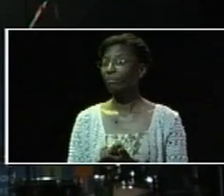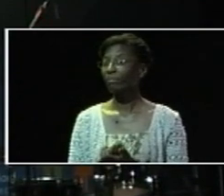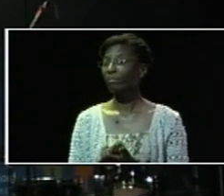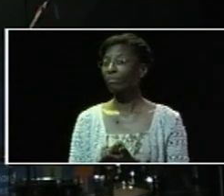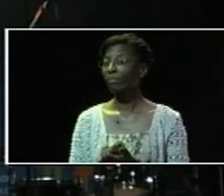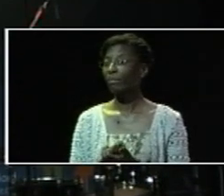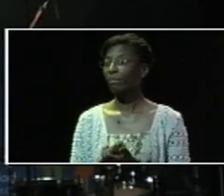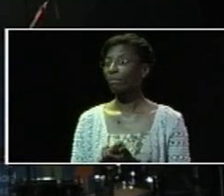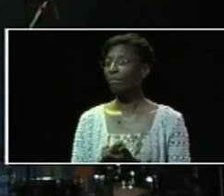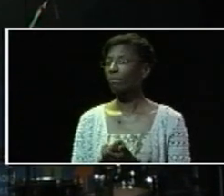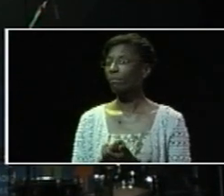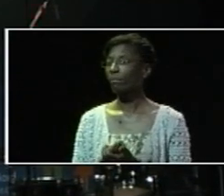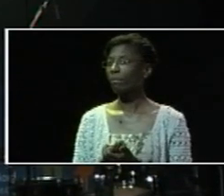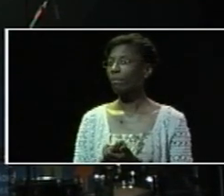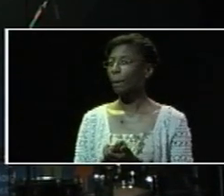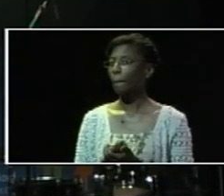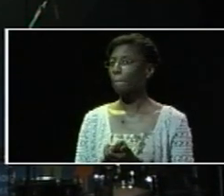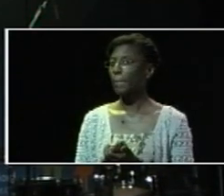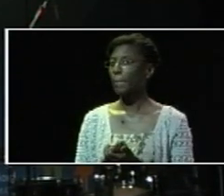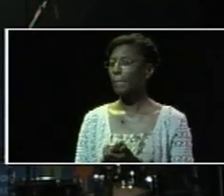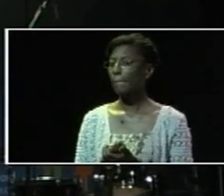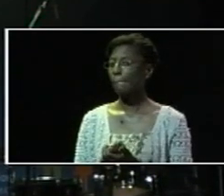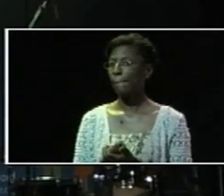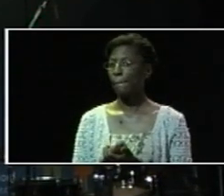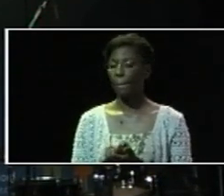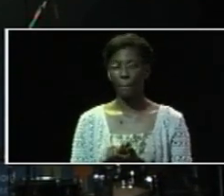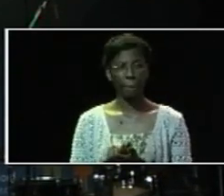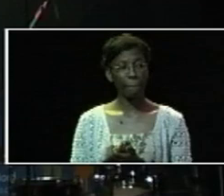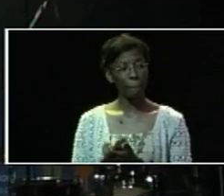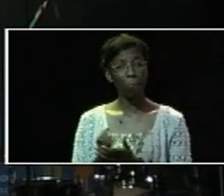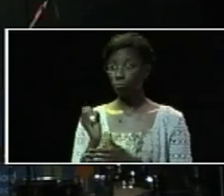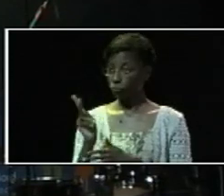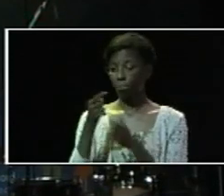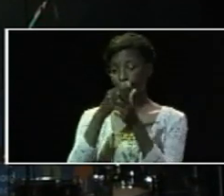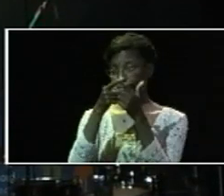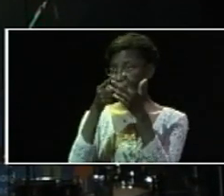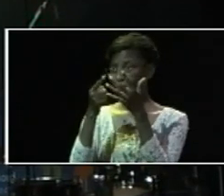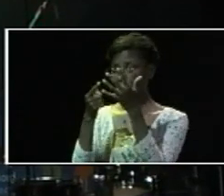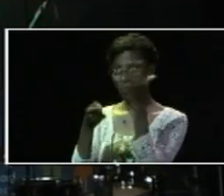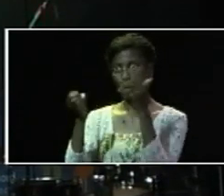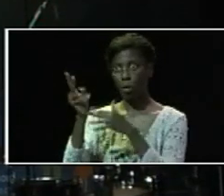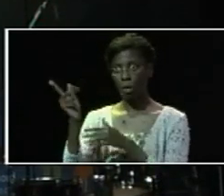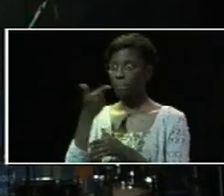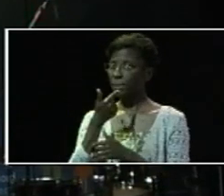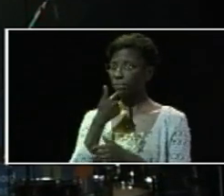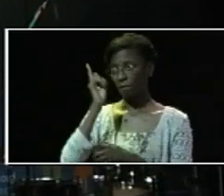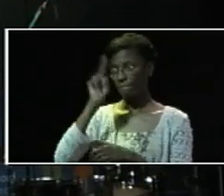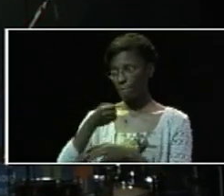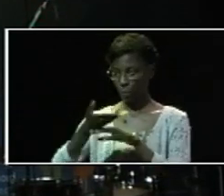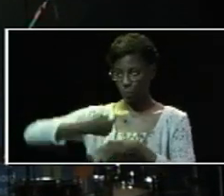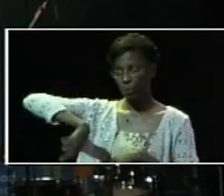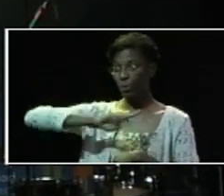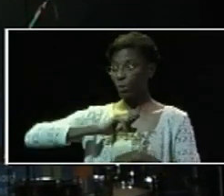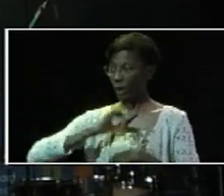acceptation